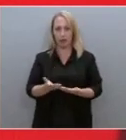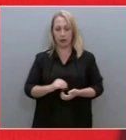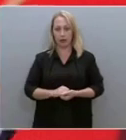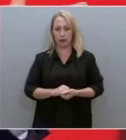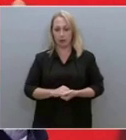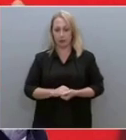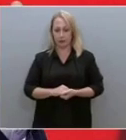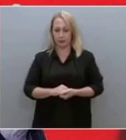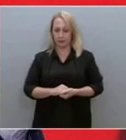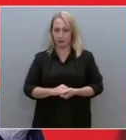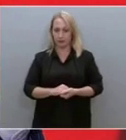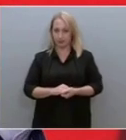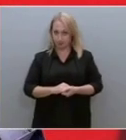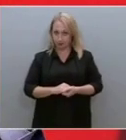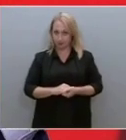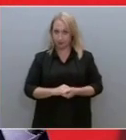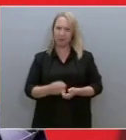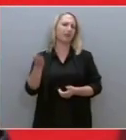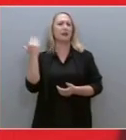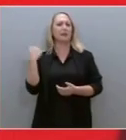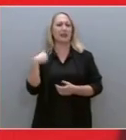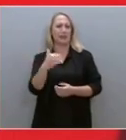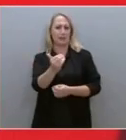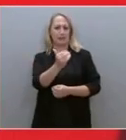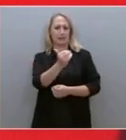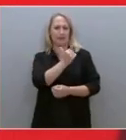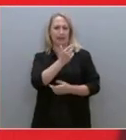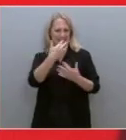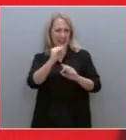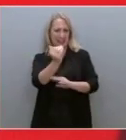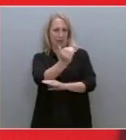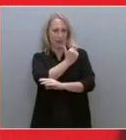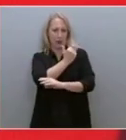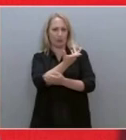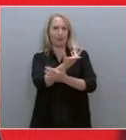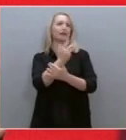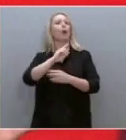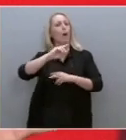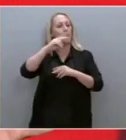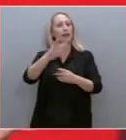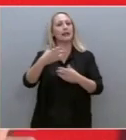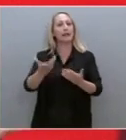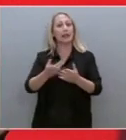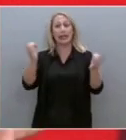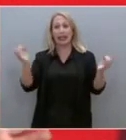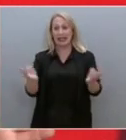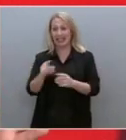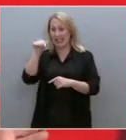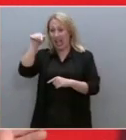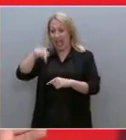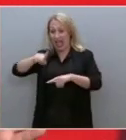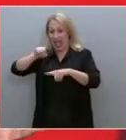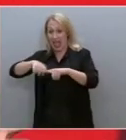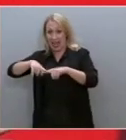Είπα σε μια ερώτηση που έγινε στην αρχή της συνέντευξής μας, ότι σε οποιαδήποτε άλλη ευρωπαϊκή χώρα θα είχε παραιτηθεί